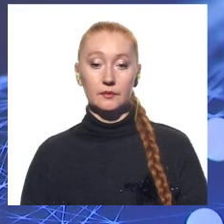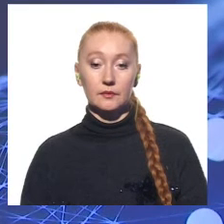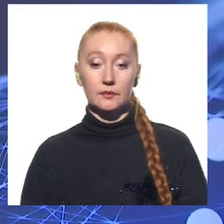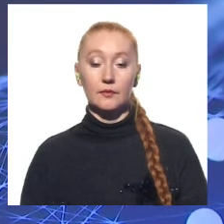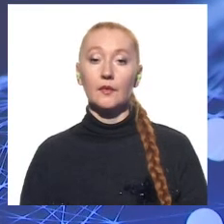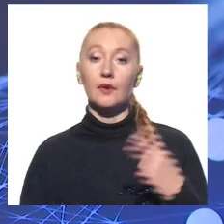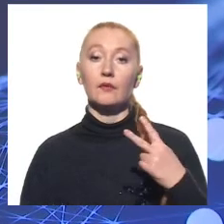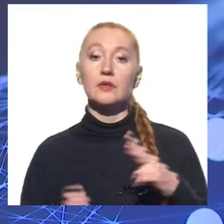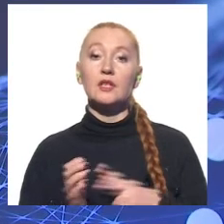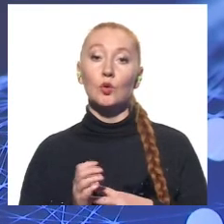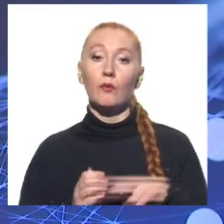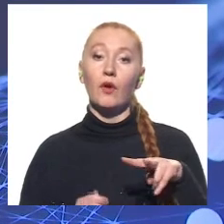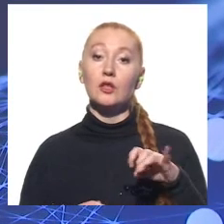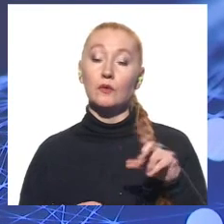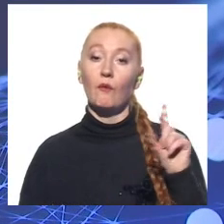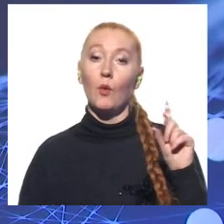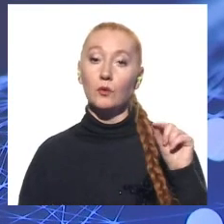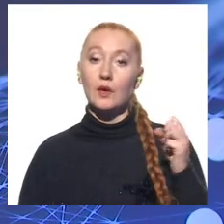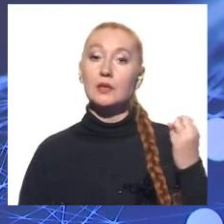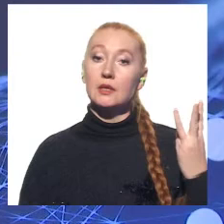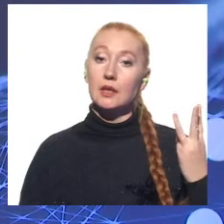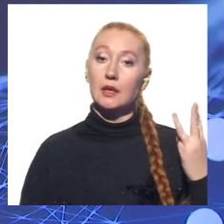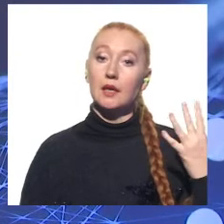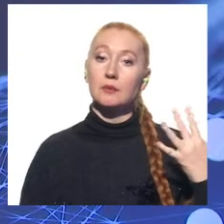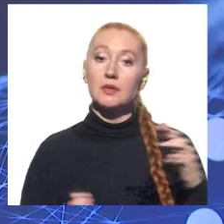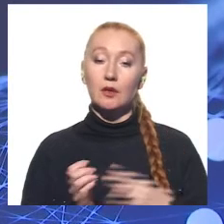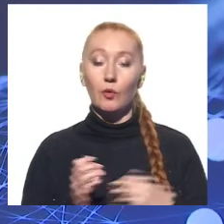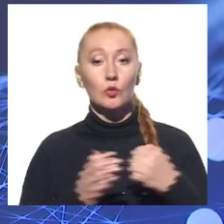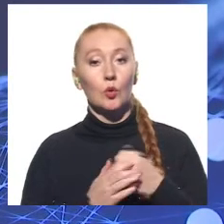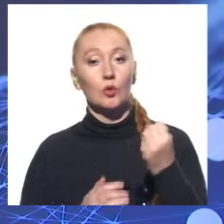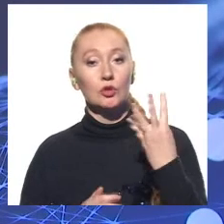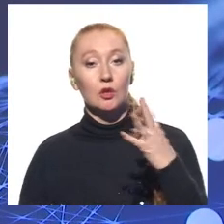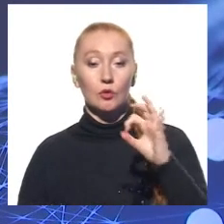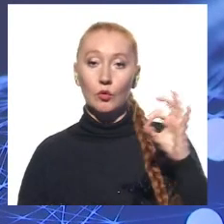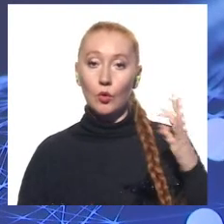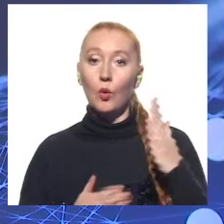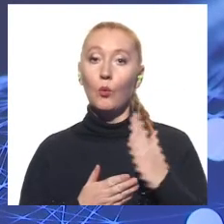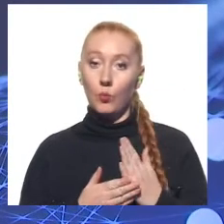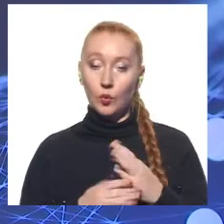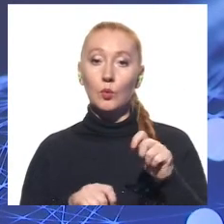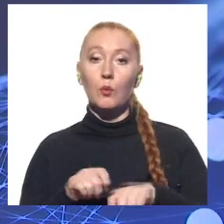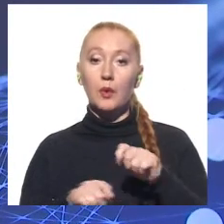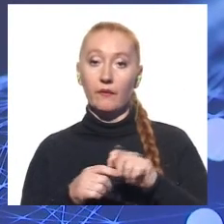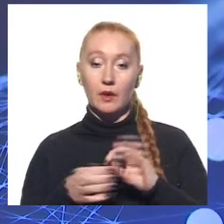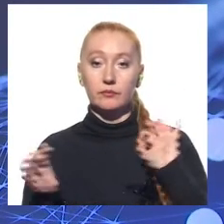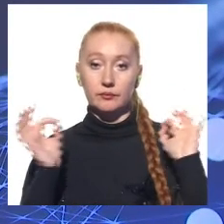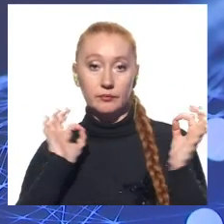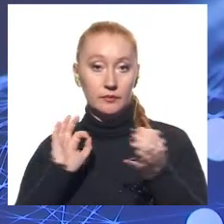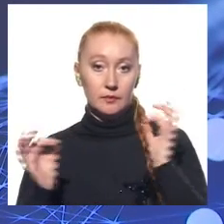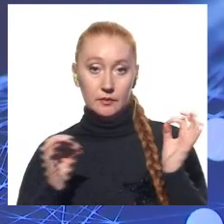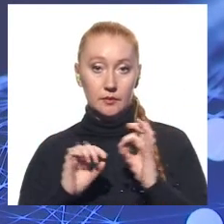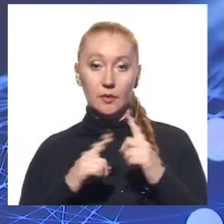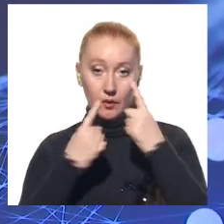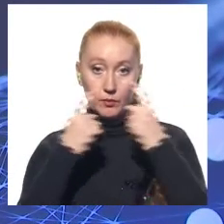27 листопада у понеділок з 13.58 до 14.00 буде проводитись перевірка систем сповіщення.